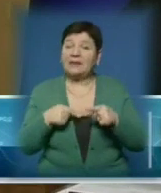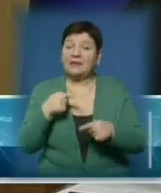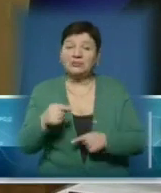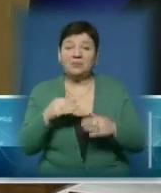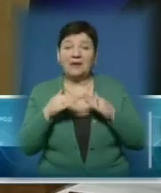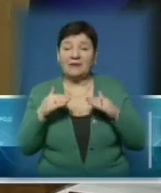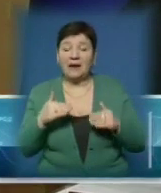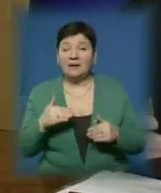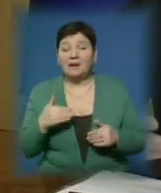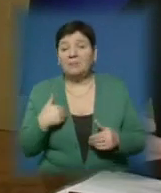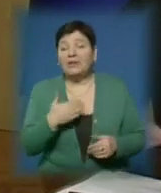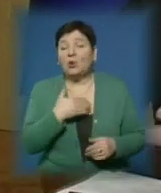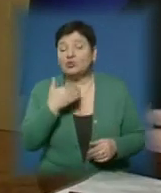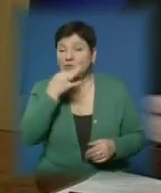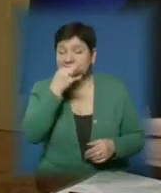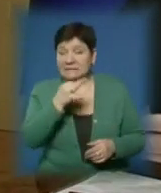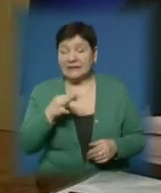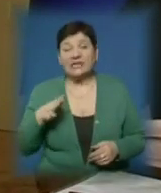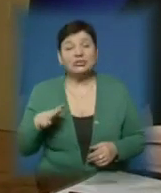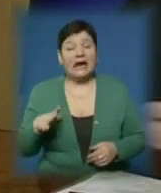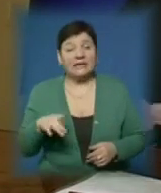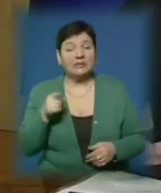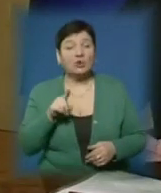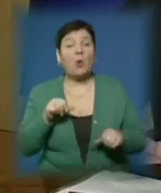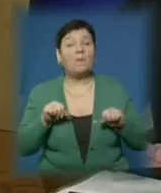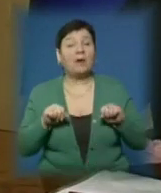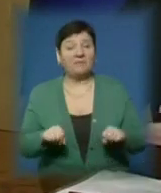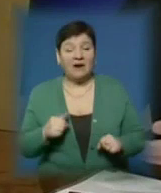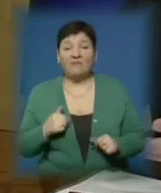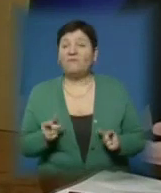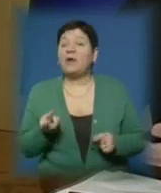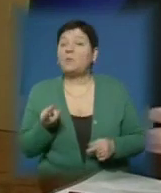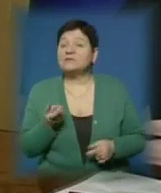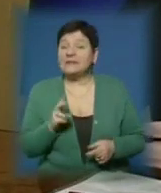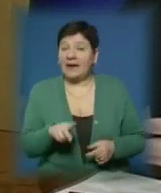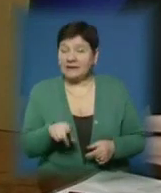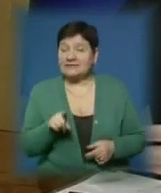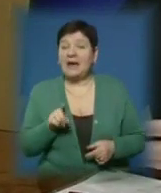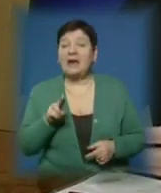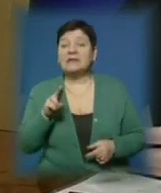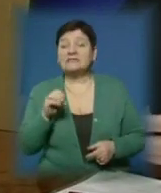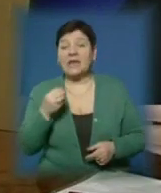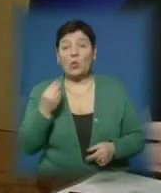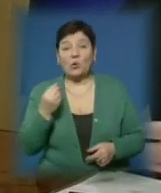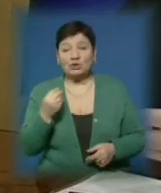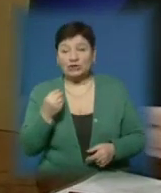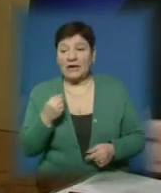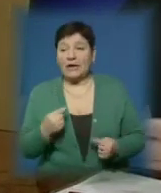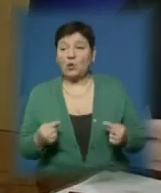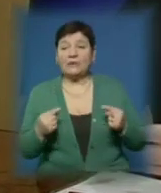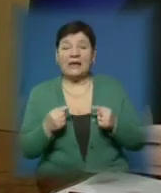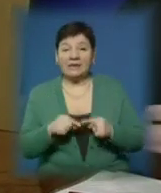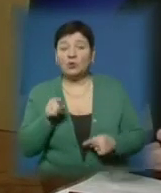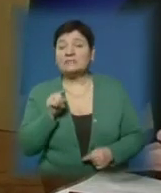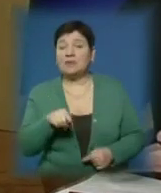власність громади. Ми не хочемо казати людям, чекайте цього права. Ви вселяєтеся, бо це кошти, виділені іменно конкретно цим